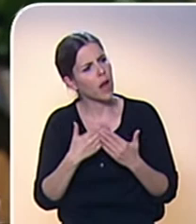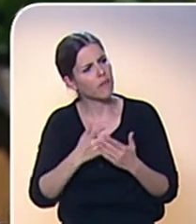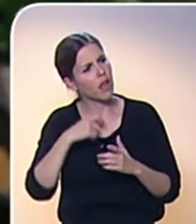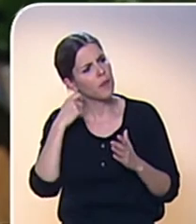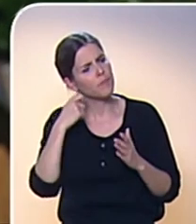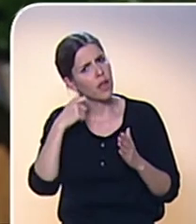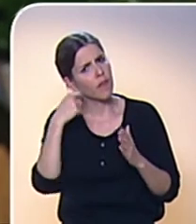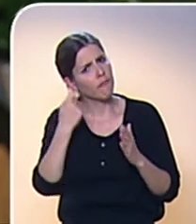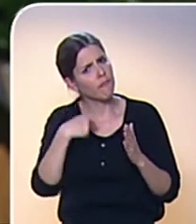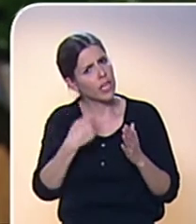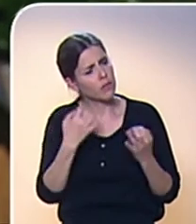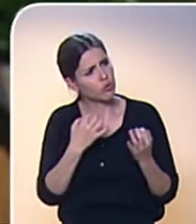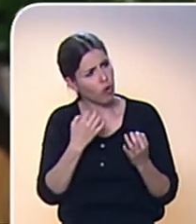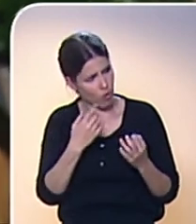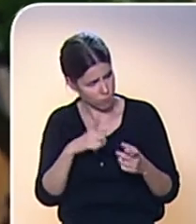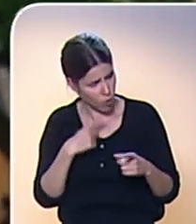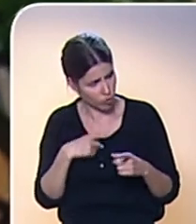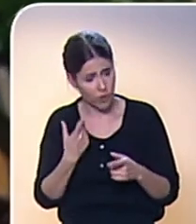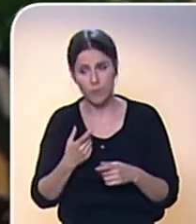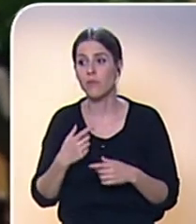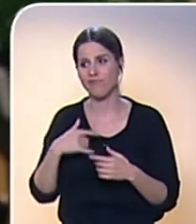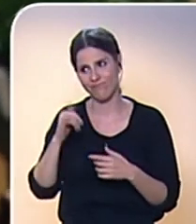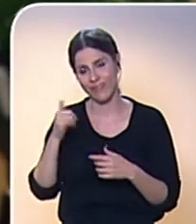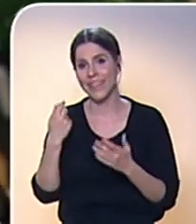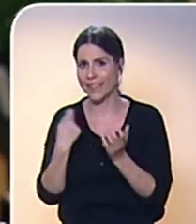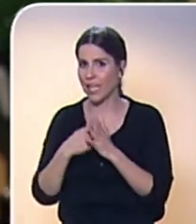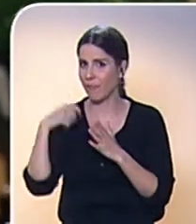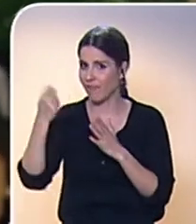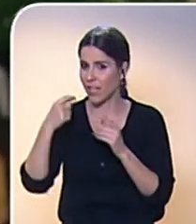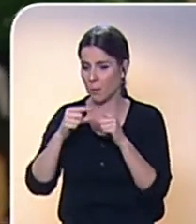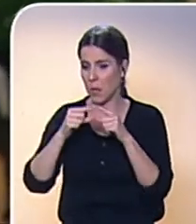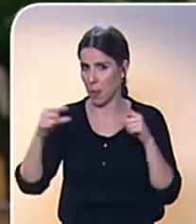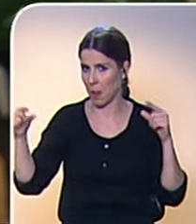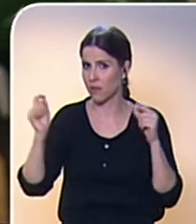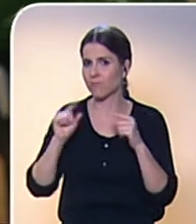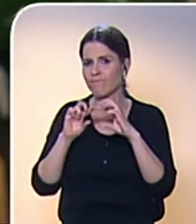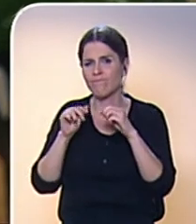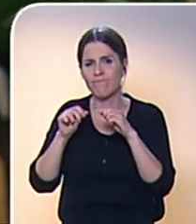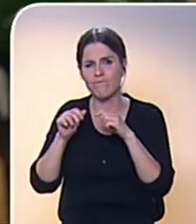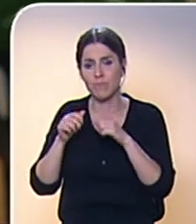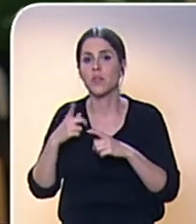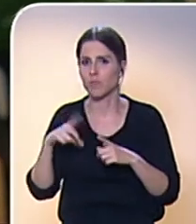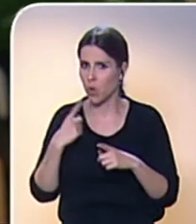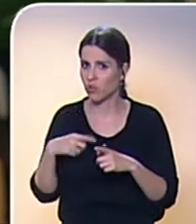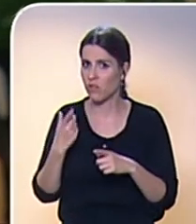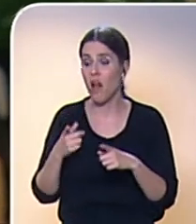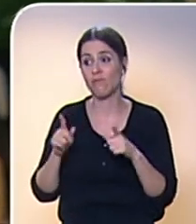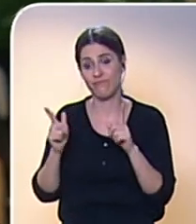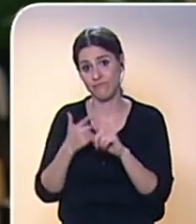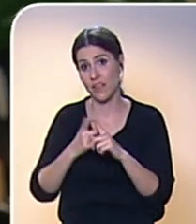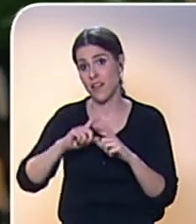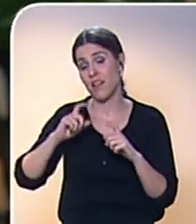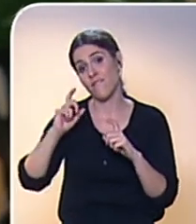kinofilm ještě používáme, i když to stále čím dál tím jménně. A hlavně digitální fotoaparáty a